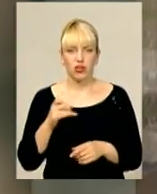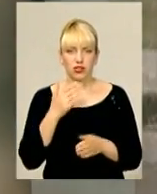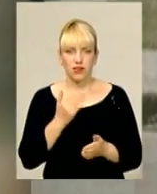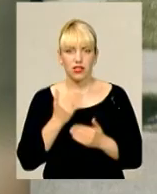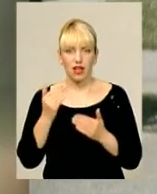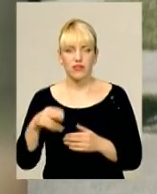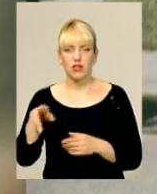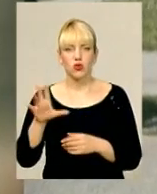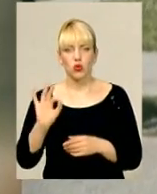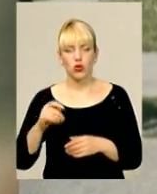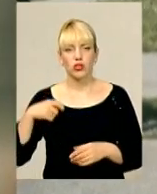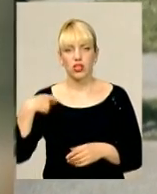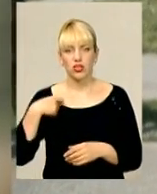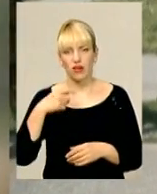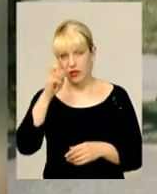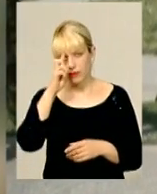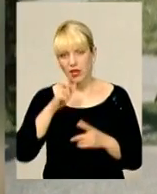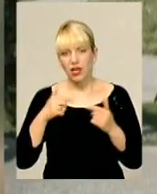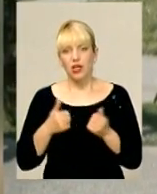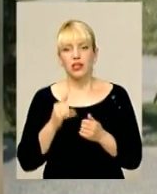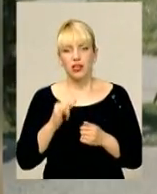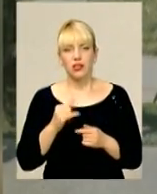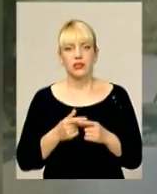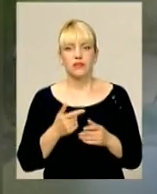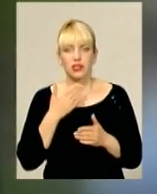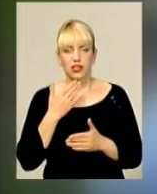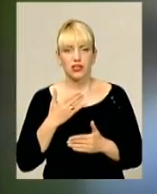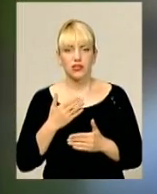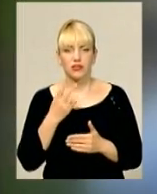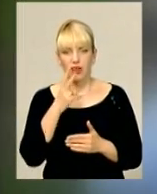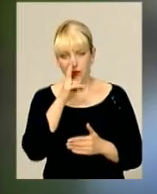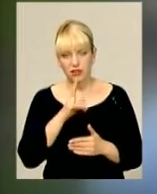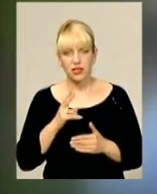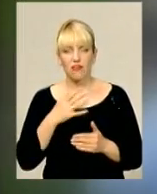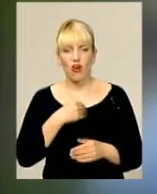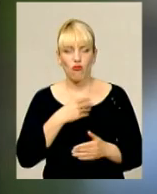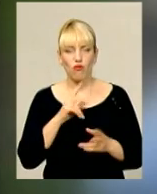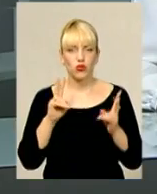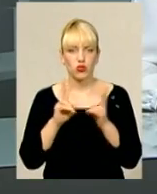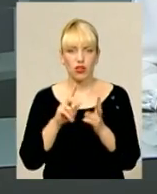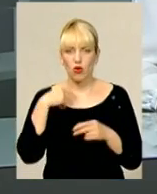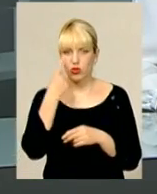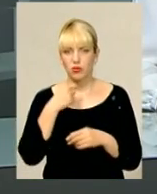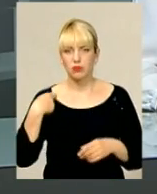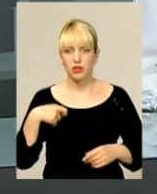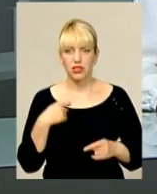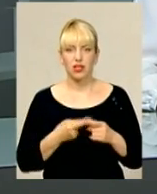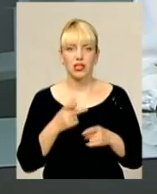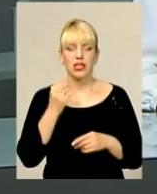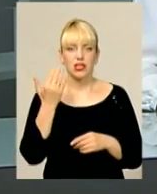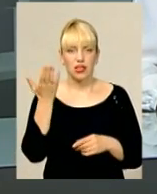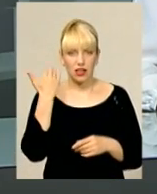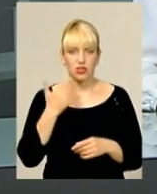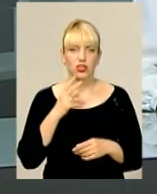письмово звертався до глави держави, а два місяці тому у Львові зустрічався з президентом особисто. Тоді, за словами Петра Петерківського,